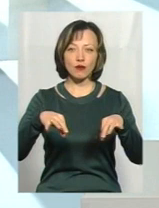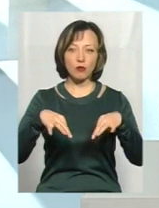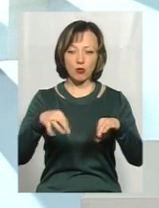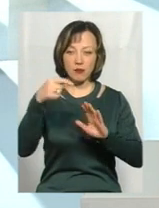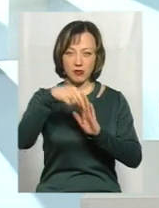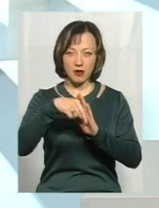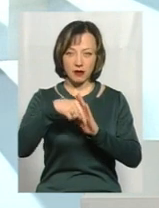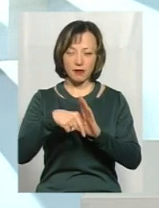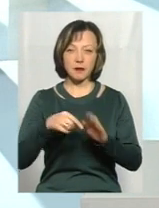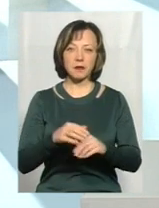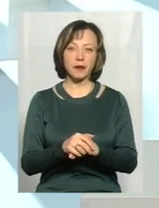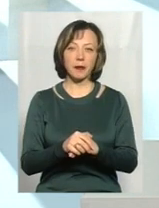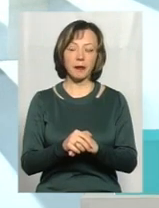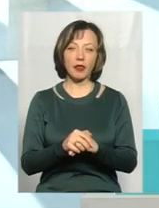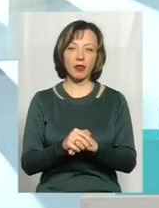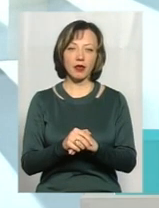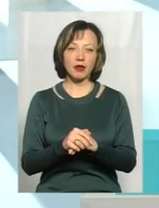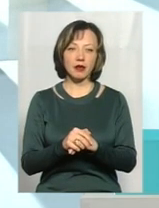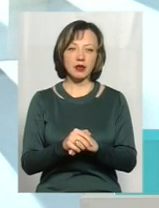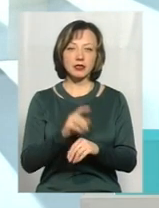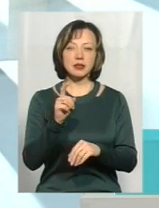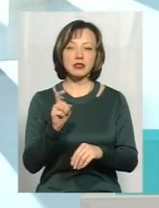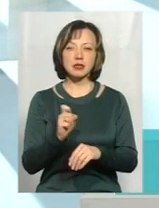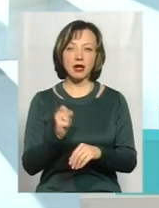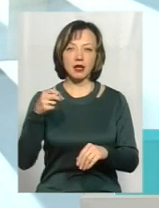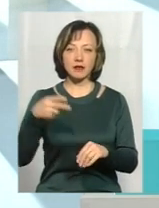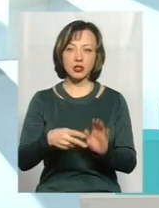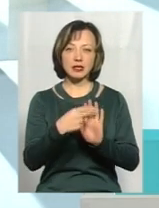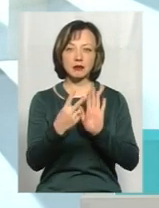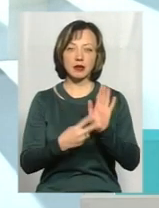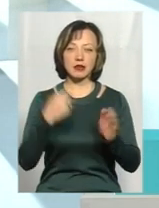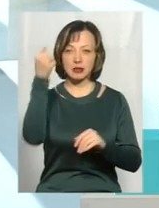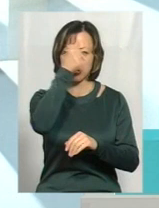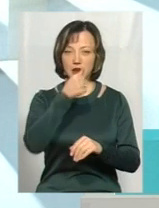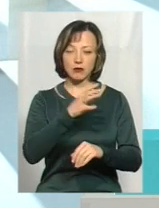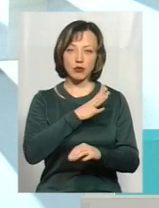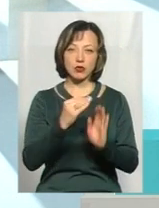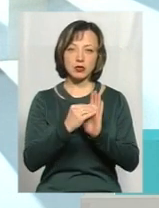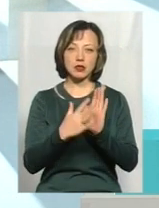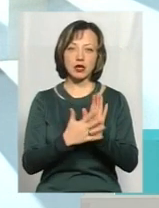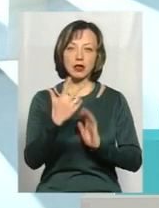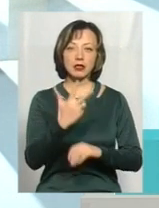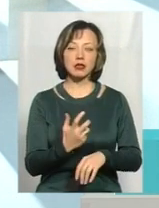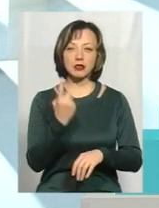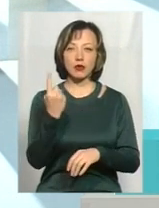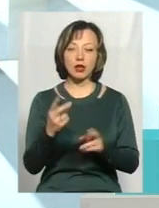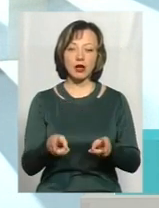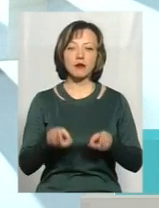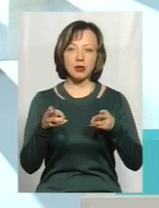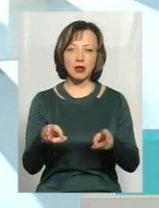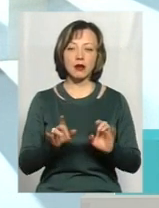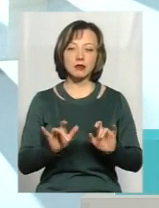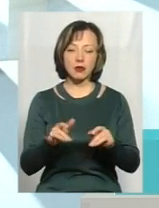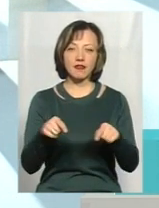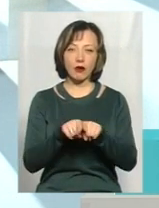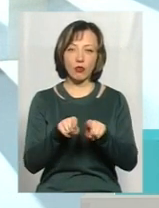засобів, з автомобілів. Адже от за 2017 рік було зареєстровано 301 кримінальне правопорушення такого змісту.